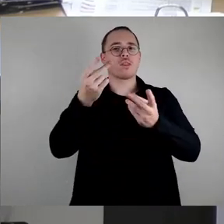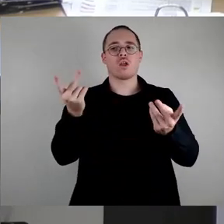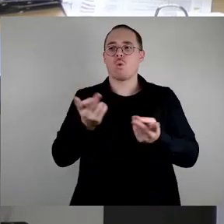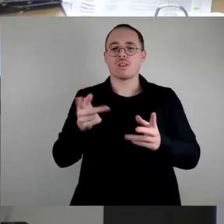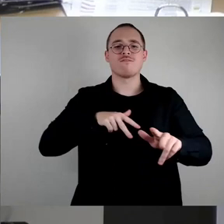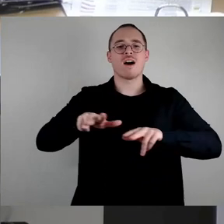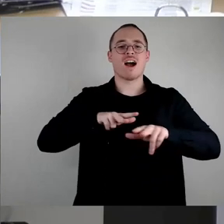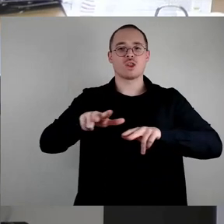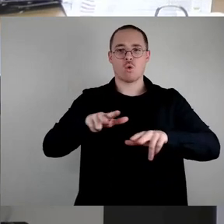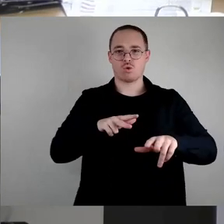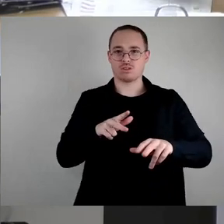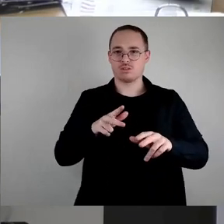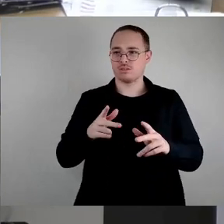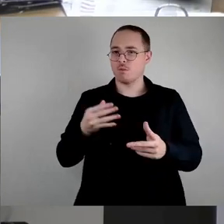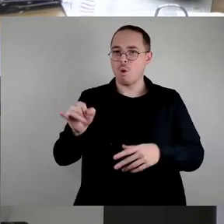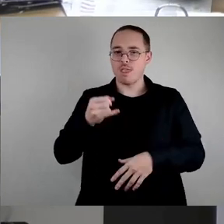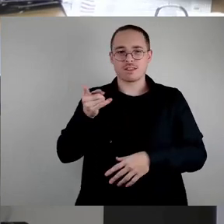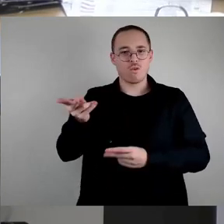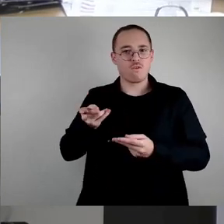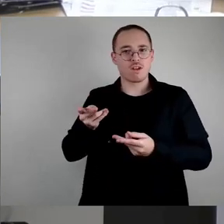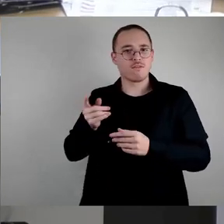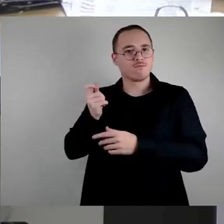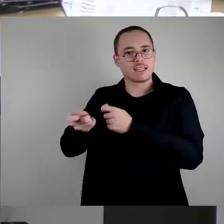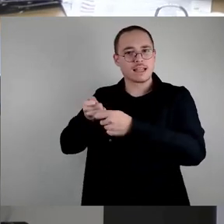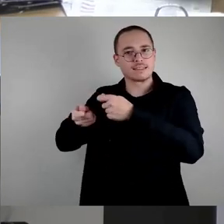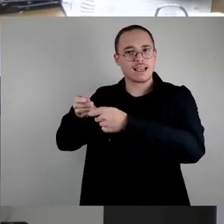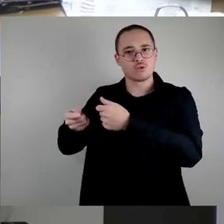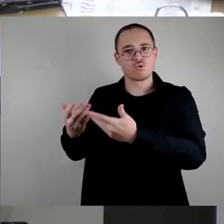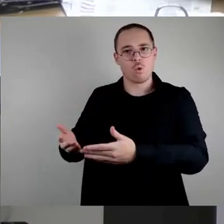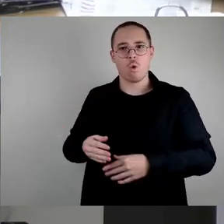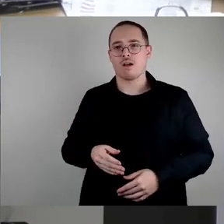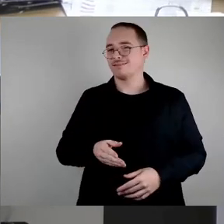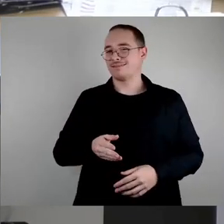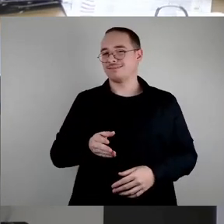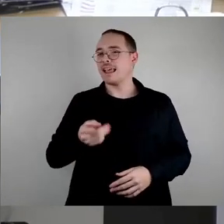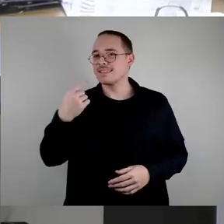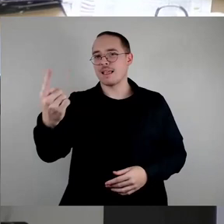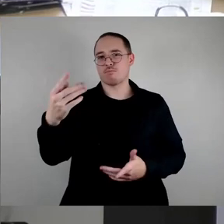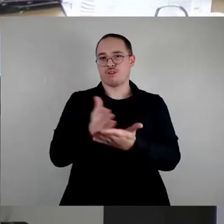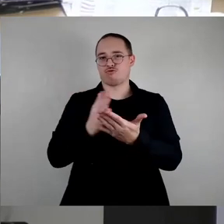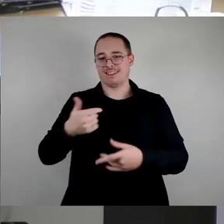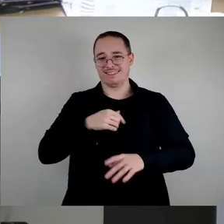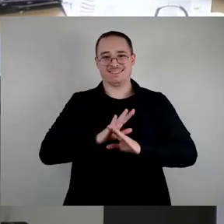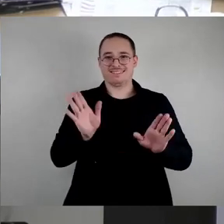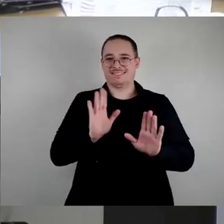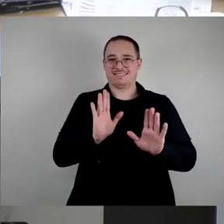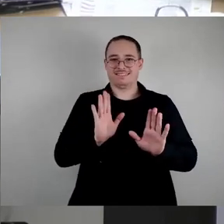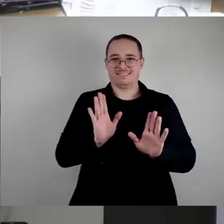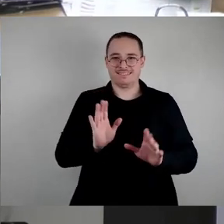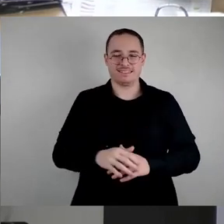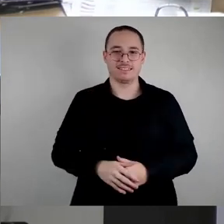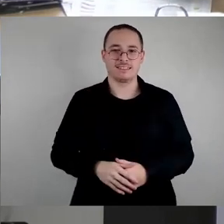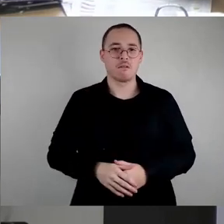Das müssen die Stadtbezirksbeiräte in Stadtbezirksbeiräte entscheiden. Und ich glaube, die haben da auch das entsprechende